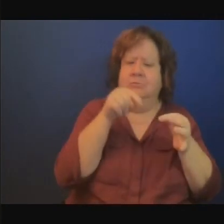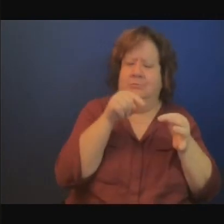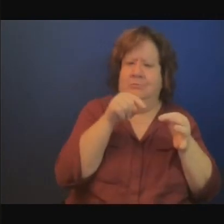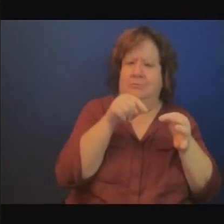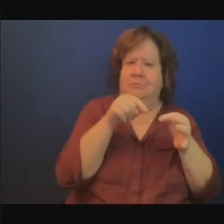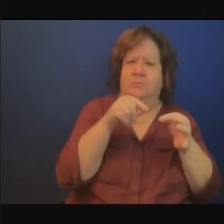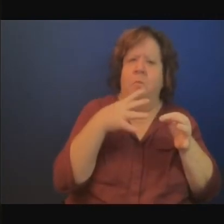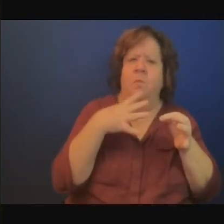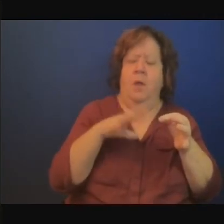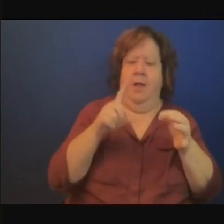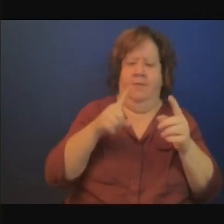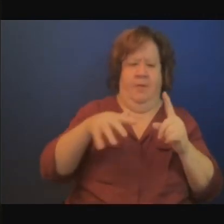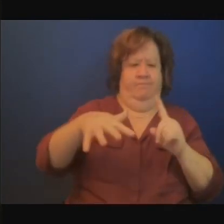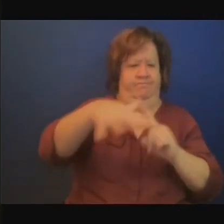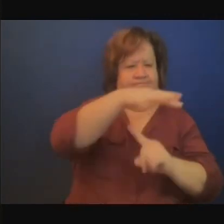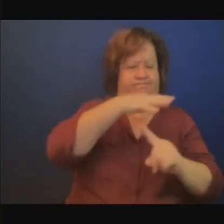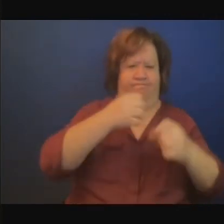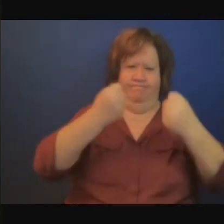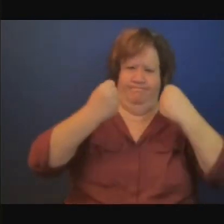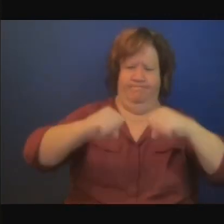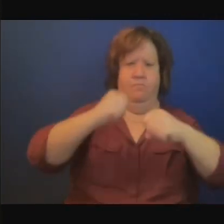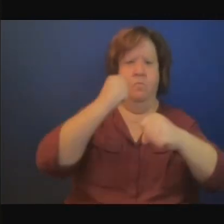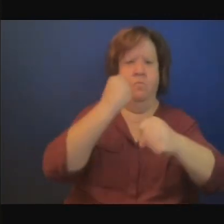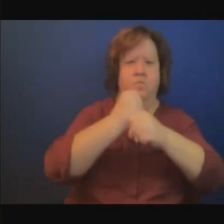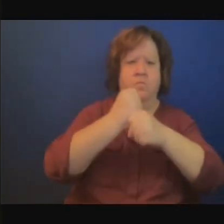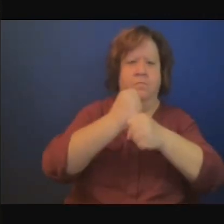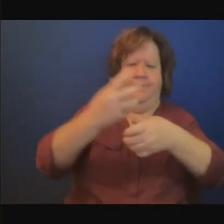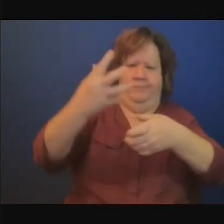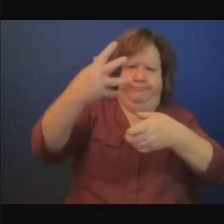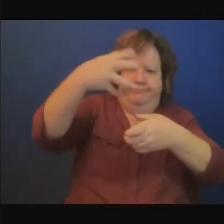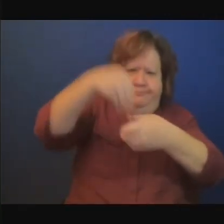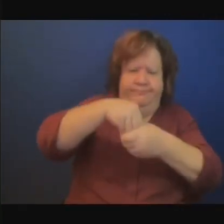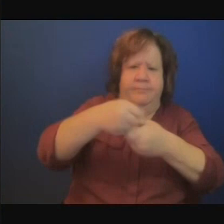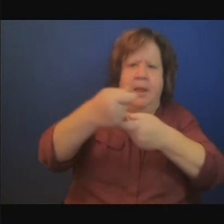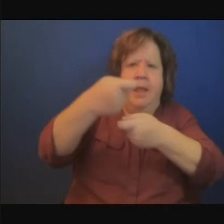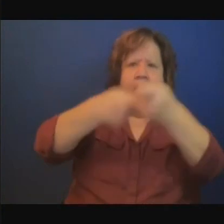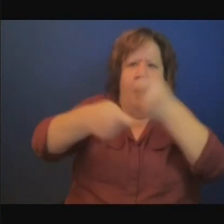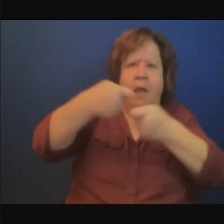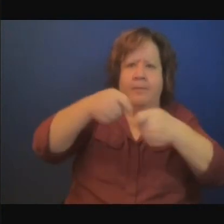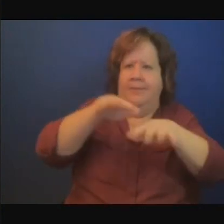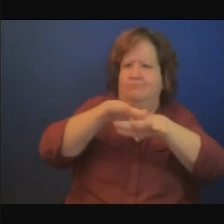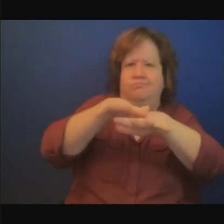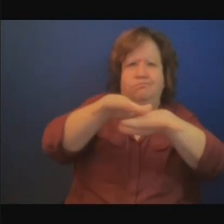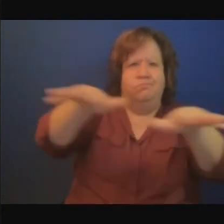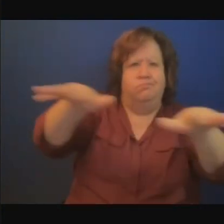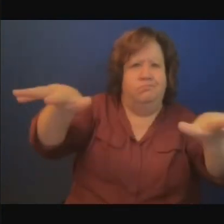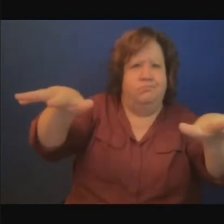actions de résilience climatique dans tous les secteurs de l'économie dont l'énergie